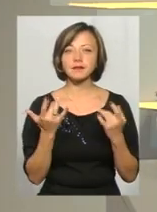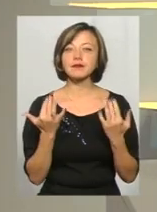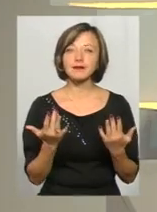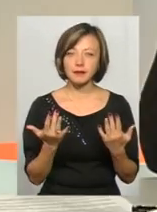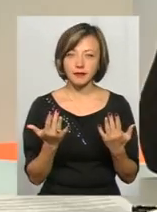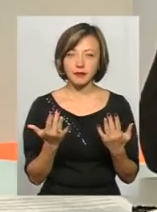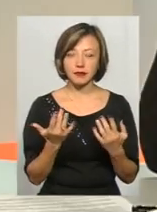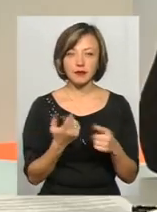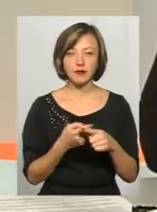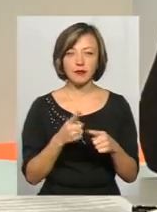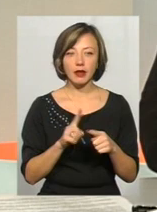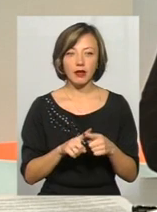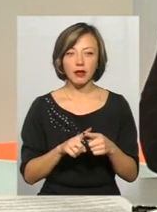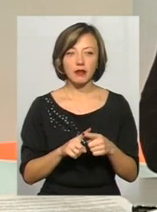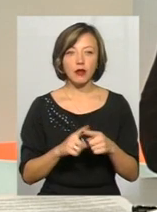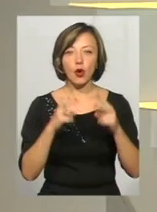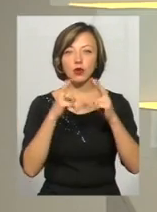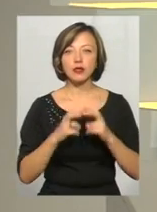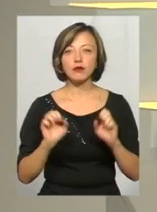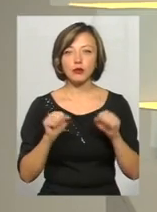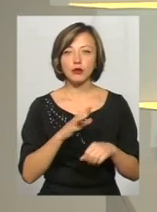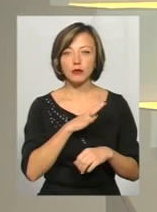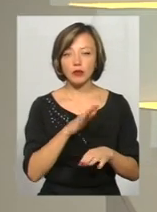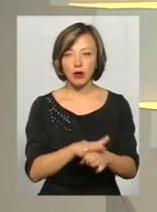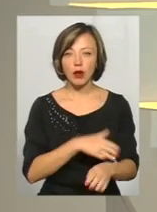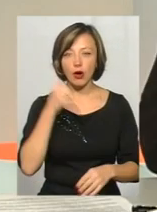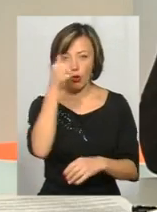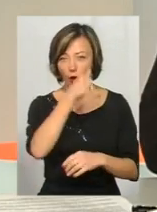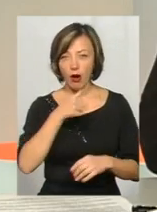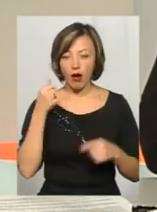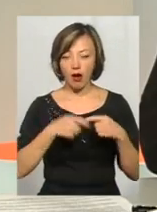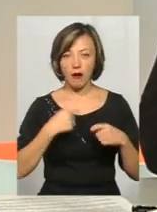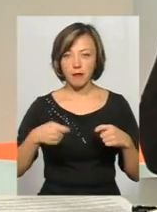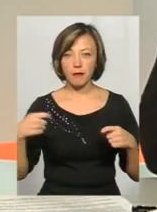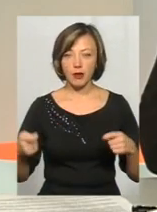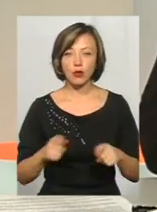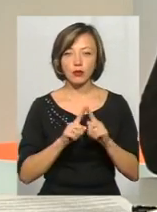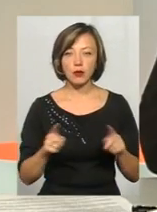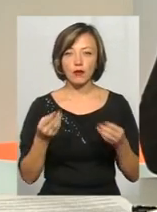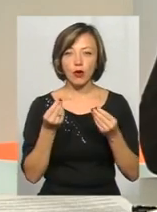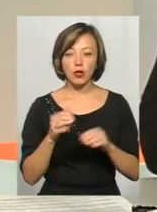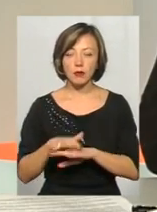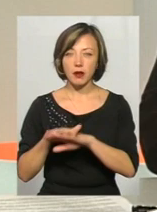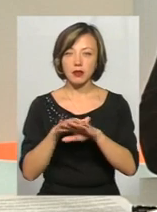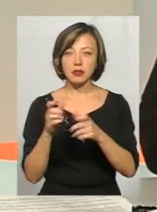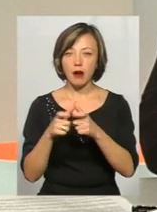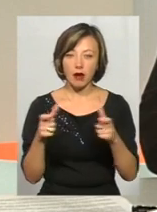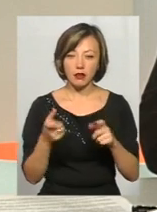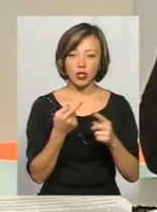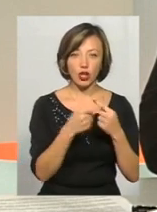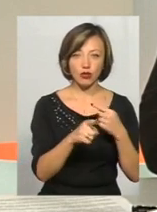це скільки? Це може прийти місяць? може прийти місяць рокам. Особливо, коли гроші перераховуються з картки на картку.